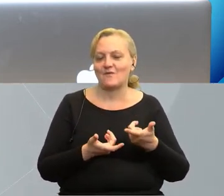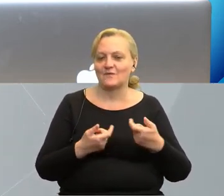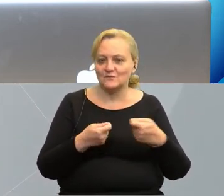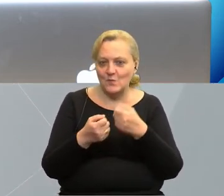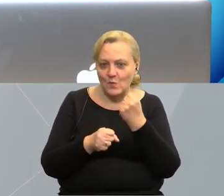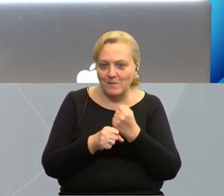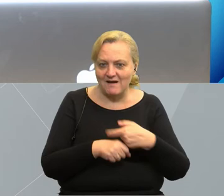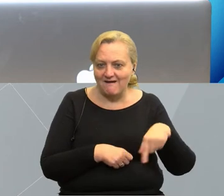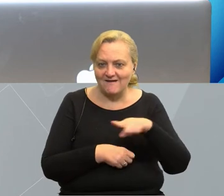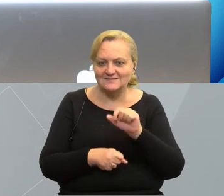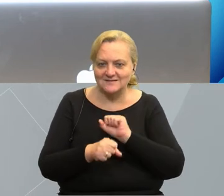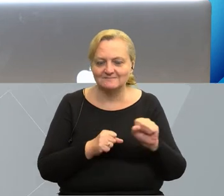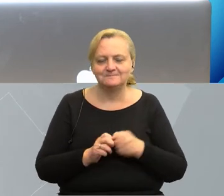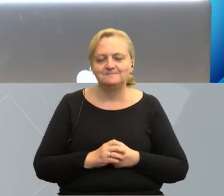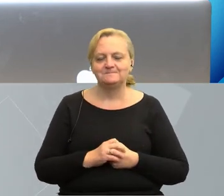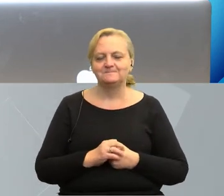współpracy.